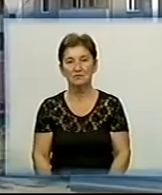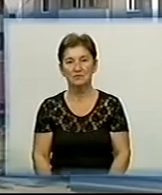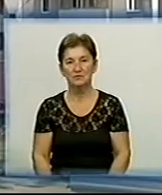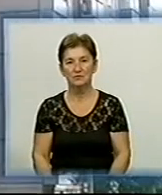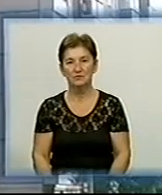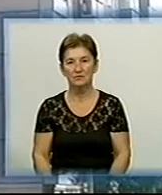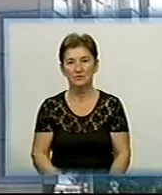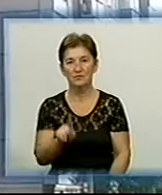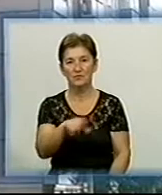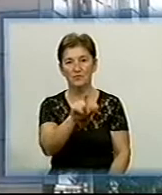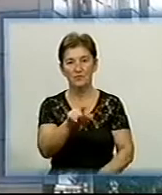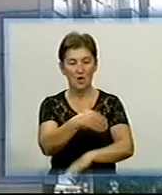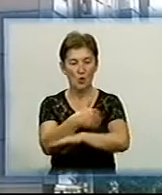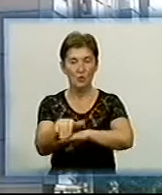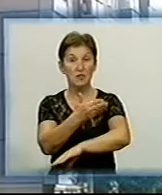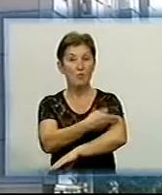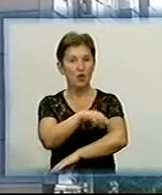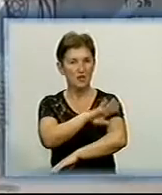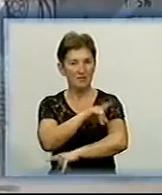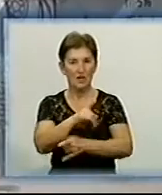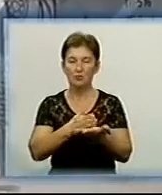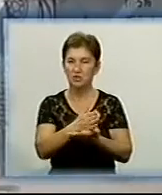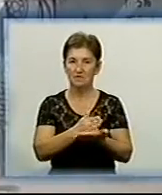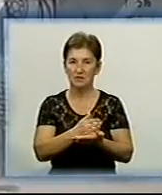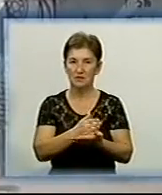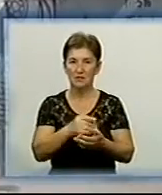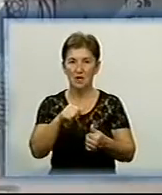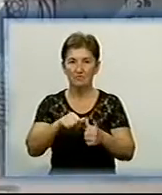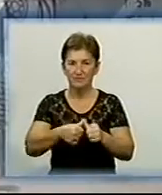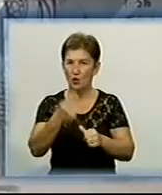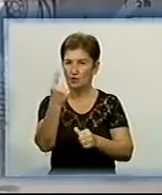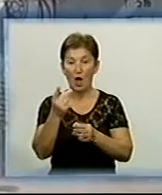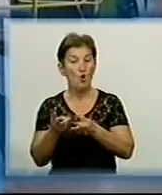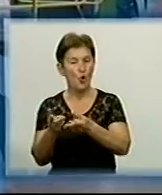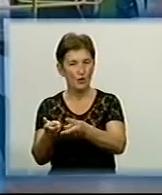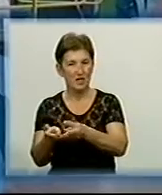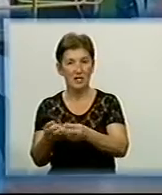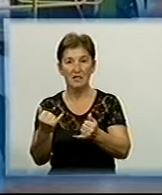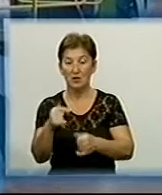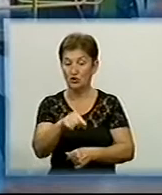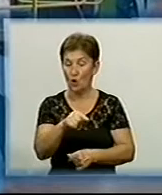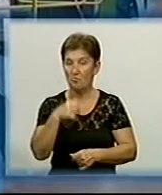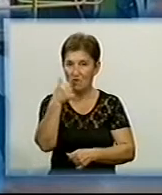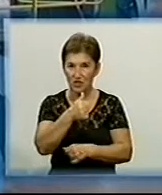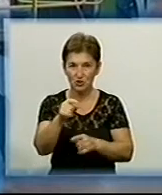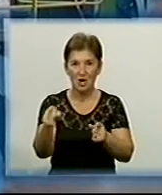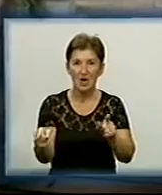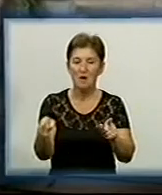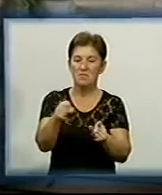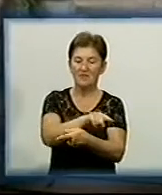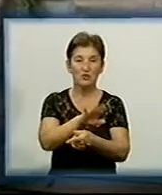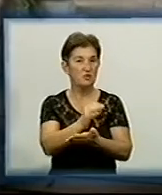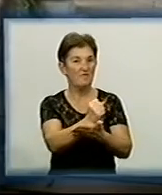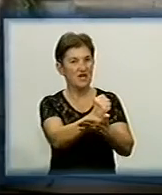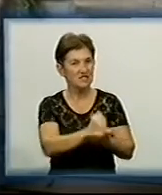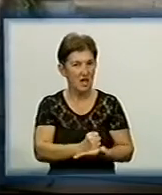Жителів по вулиці Полтавська до цього часу обслуговувала одноімена котельня Та вже цьогоріч через зменшення навантаження її переведуть у резерв